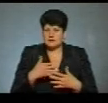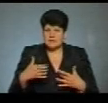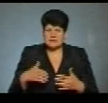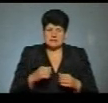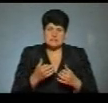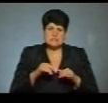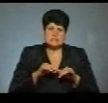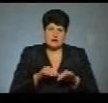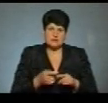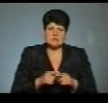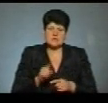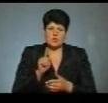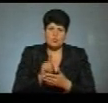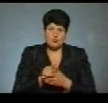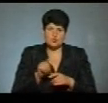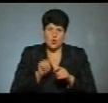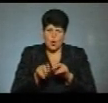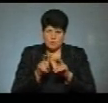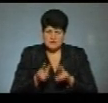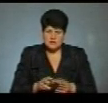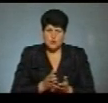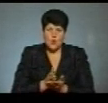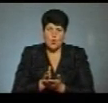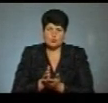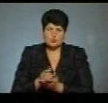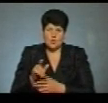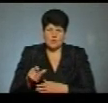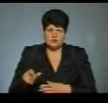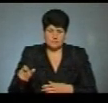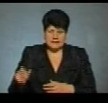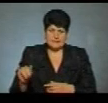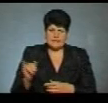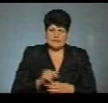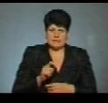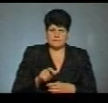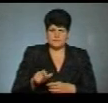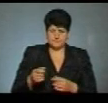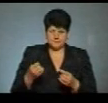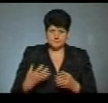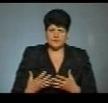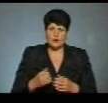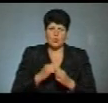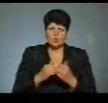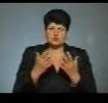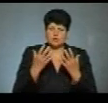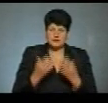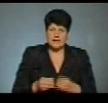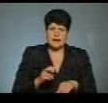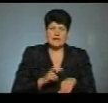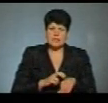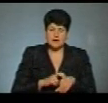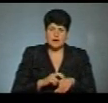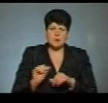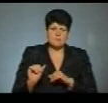Це обов'язкове обстеження обслуговуючого персоналу і пацієнтів кожного дня лікарями